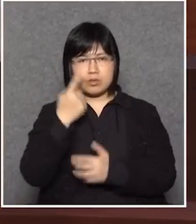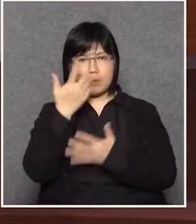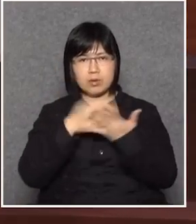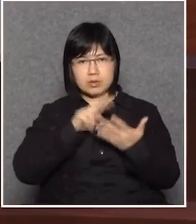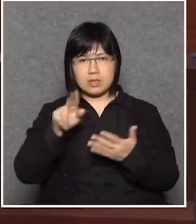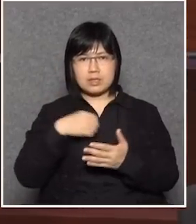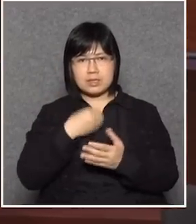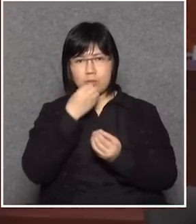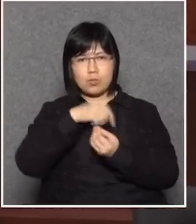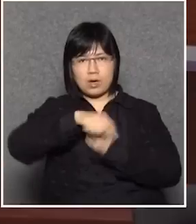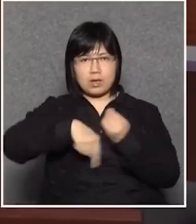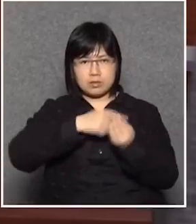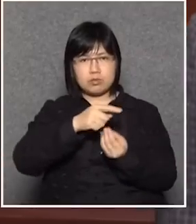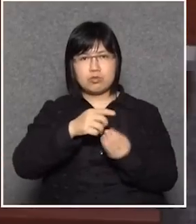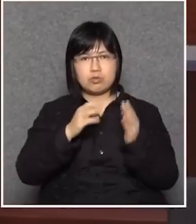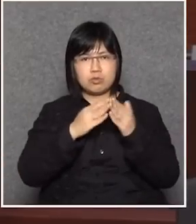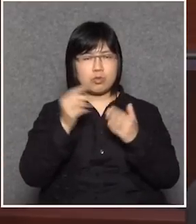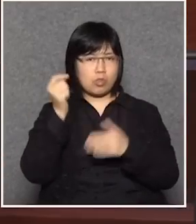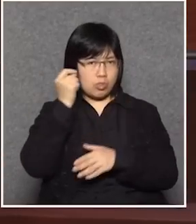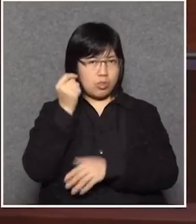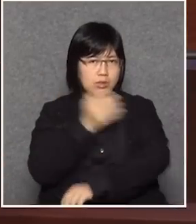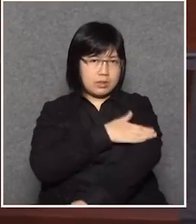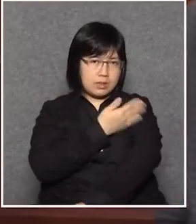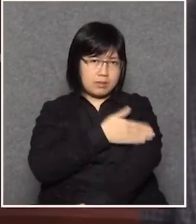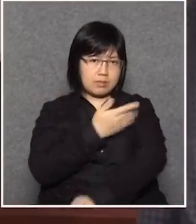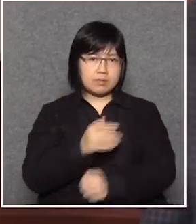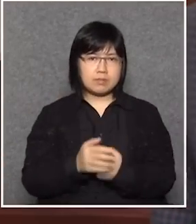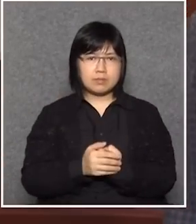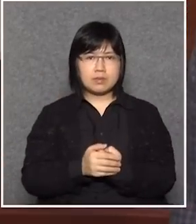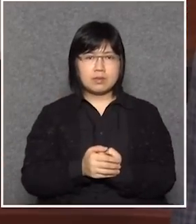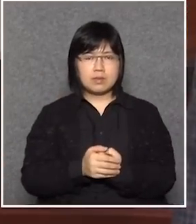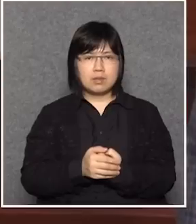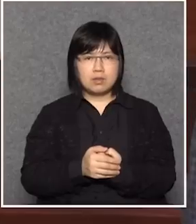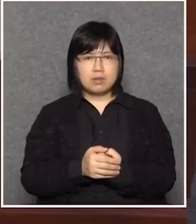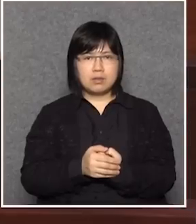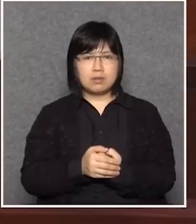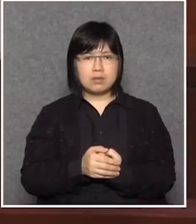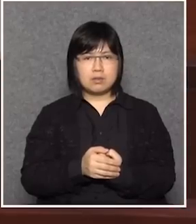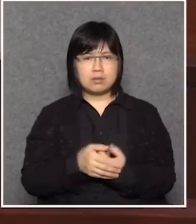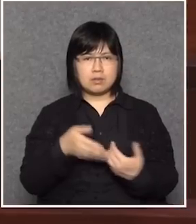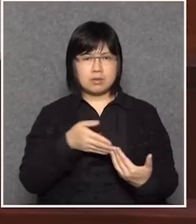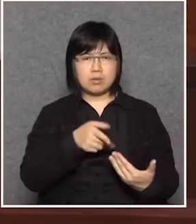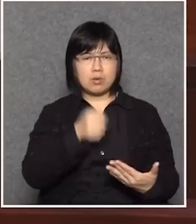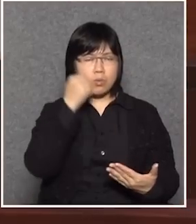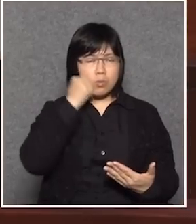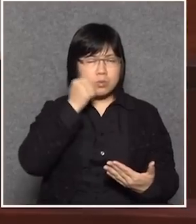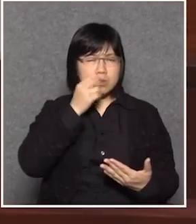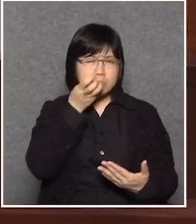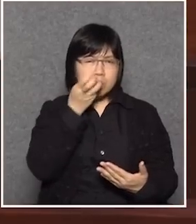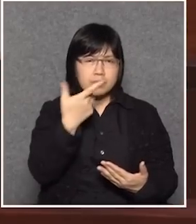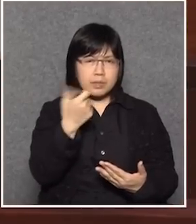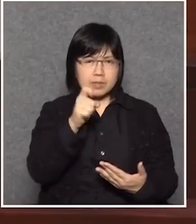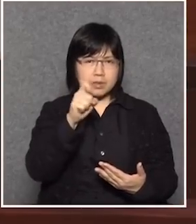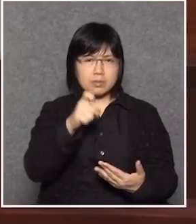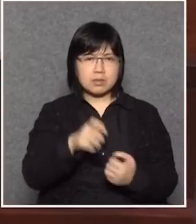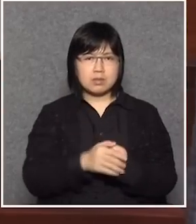的女士就是那個對一位已經差不多八九十歲的老人家那種